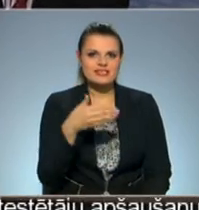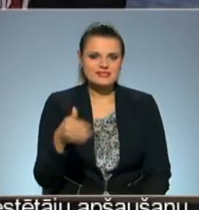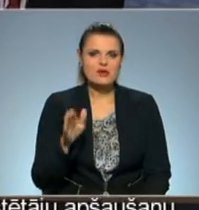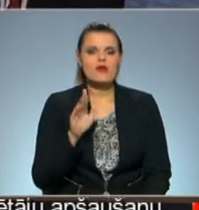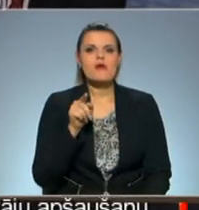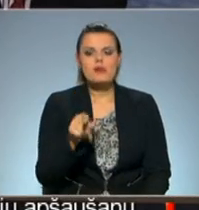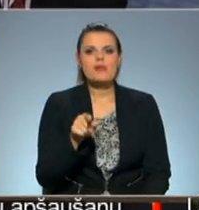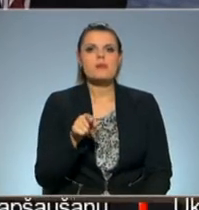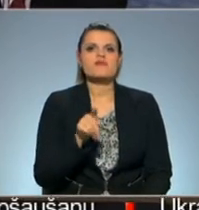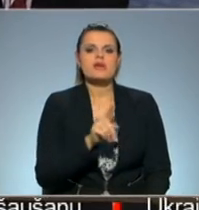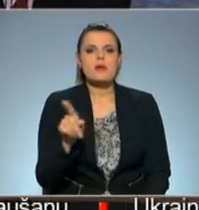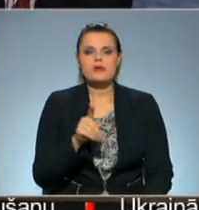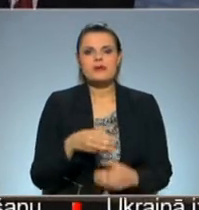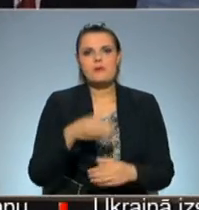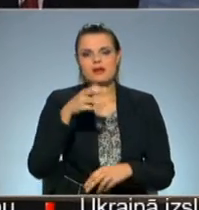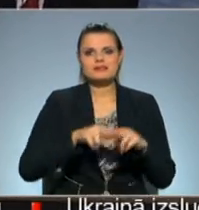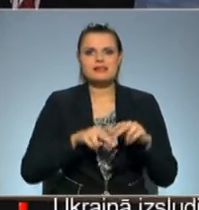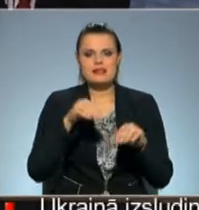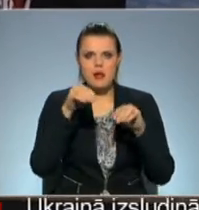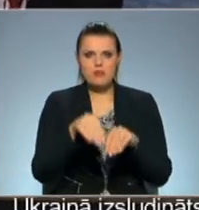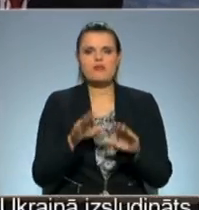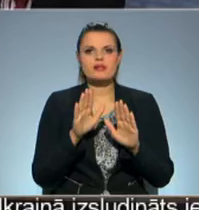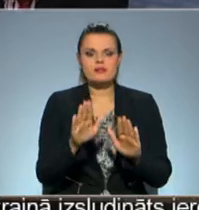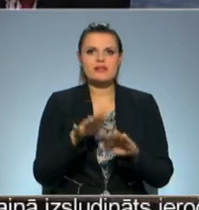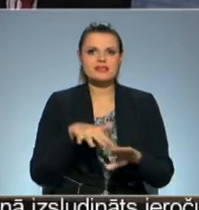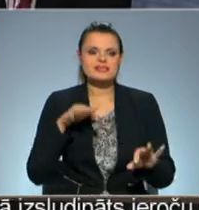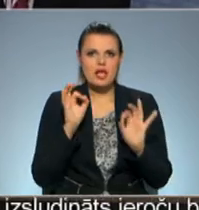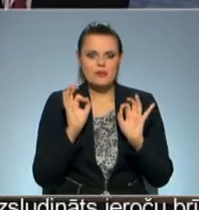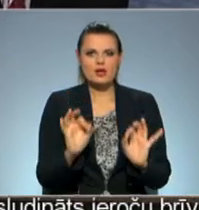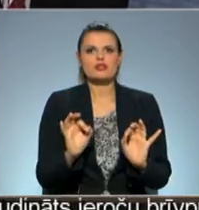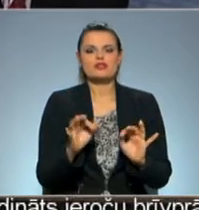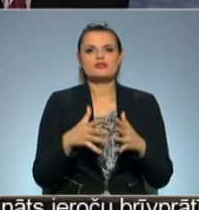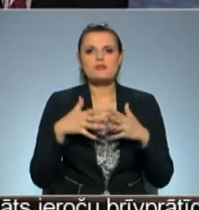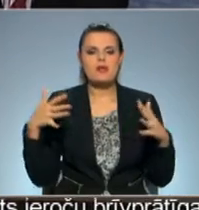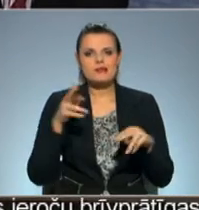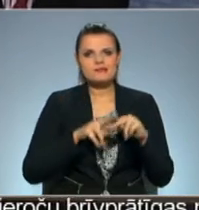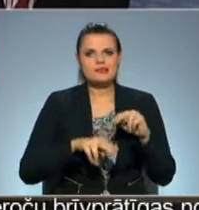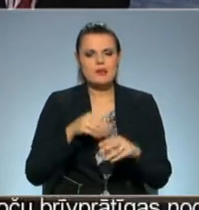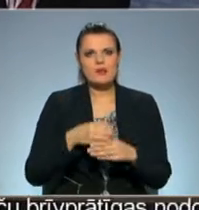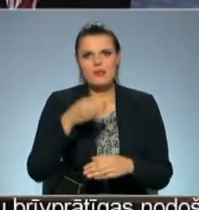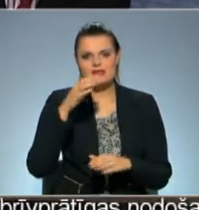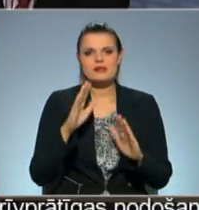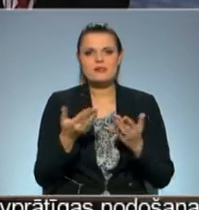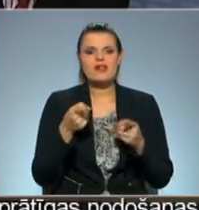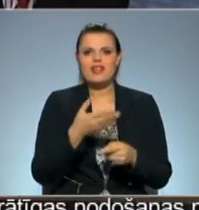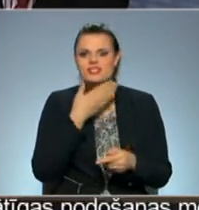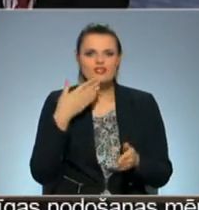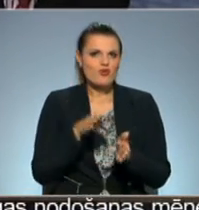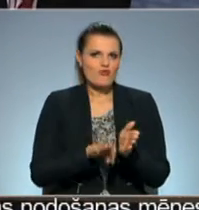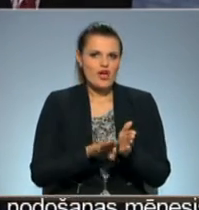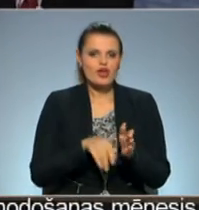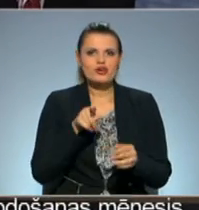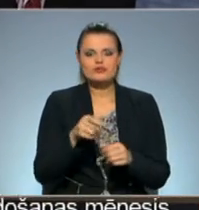pie tam viņiem ir masti iebūvēti pie seima, tieši tāda milzīgi iebūvēta masti. Bet tas nav tik vienkārši to